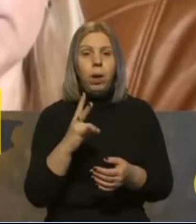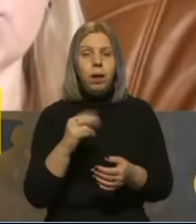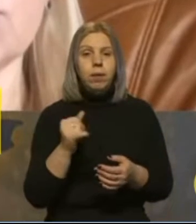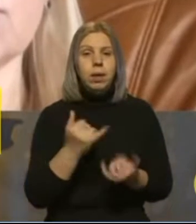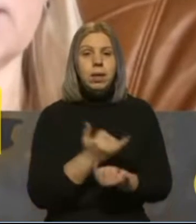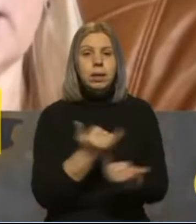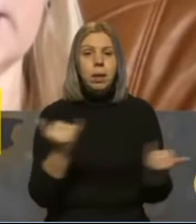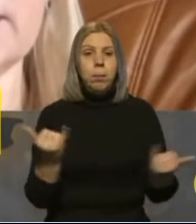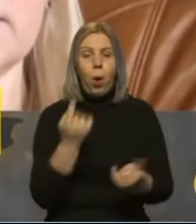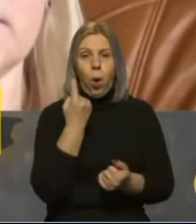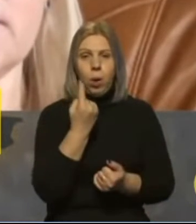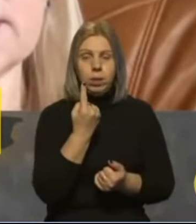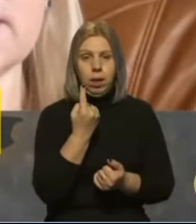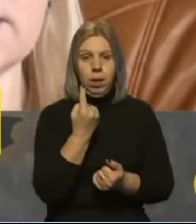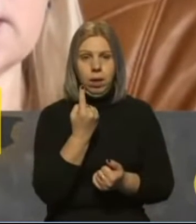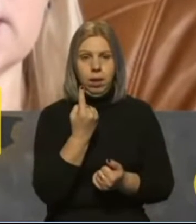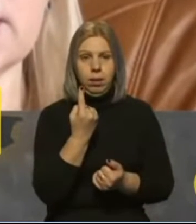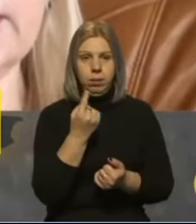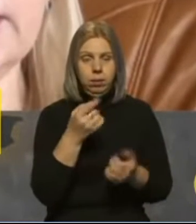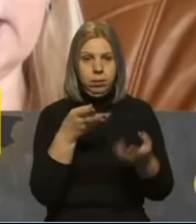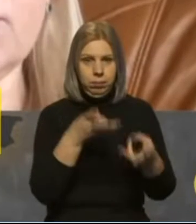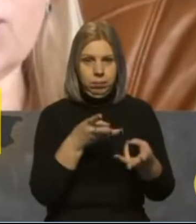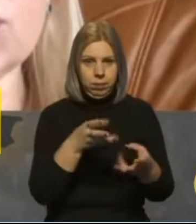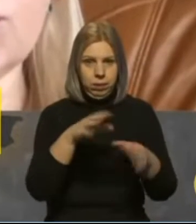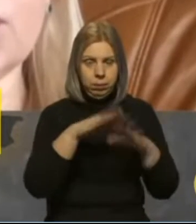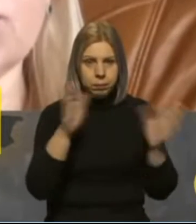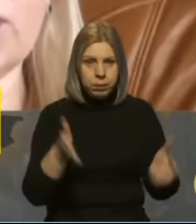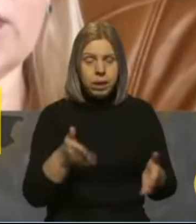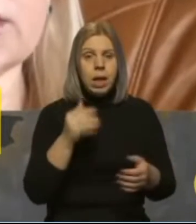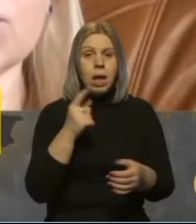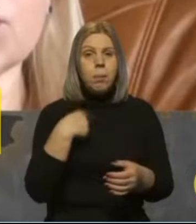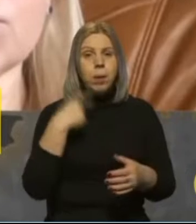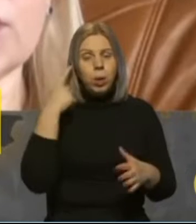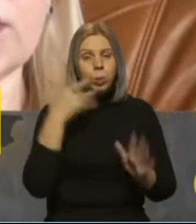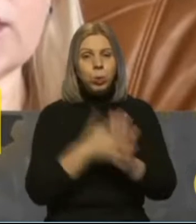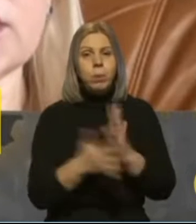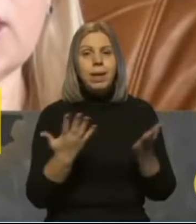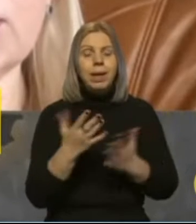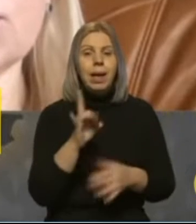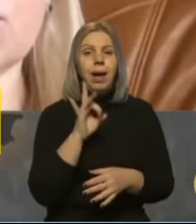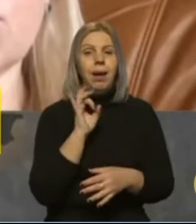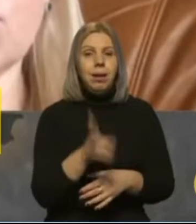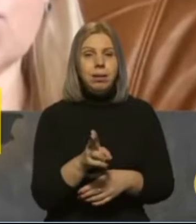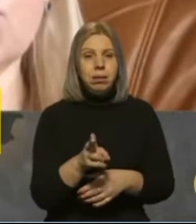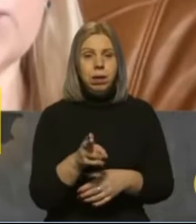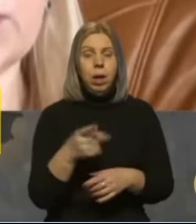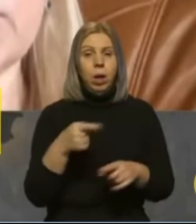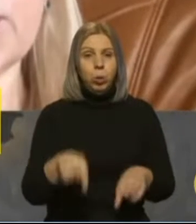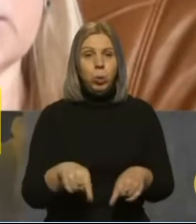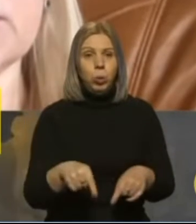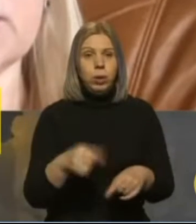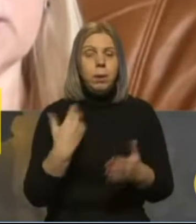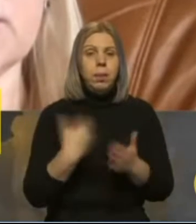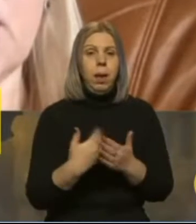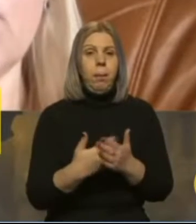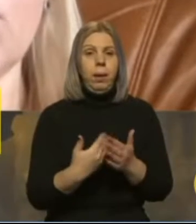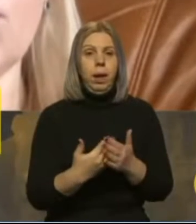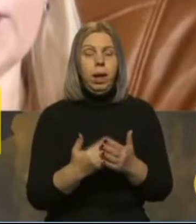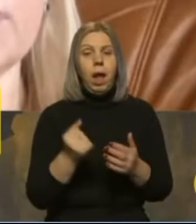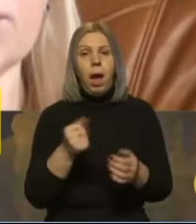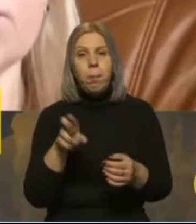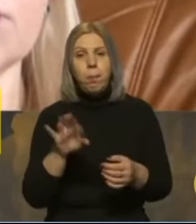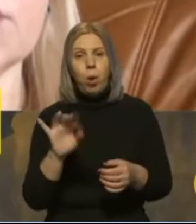забезпечує одна станція, і ми розуміємо, який це може бути ризик, то Дубне, наприклад,